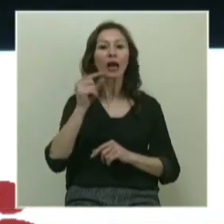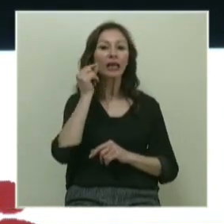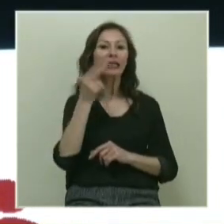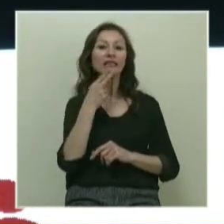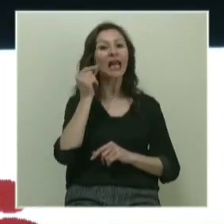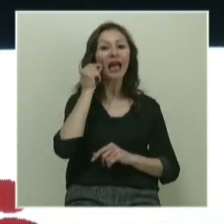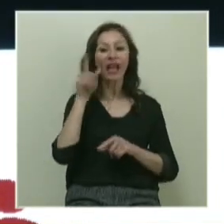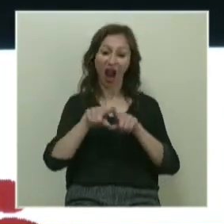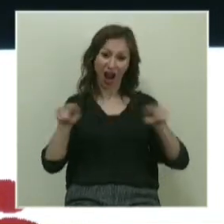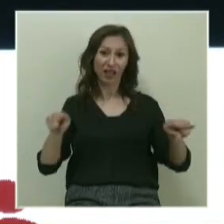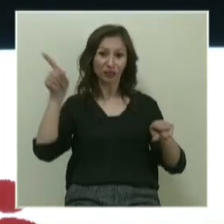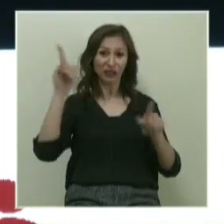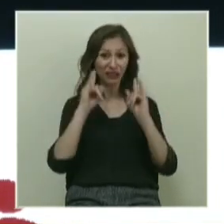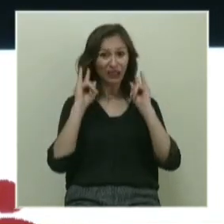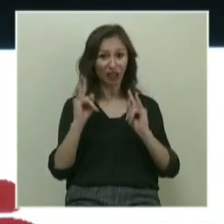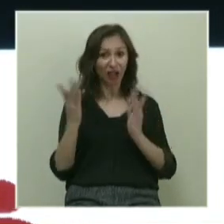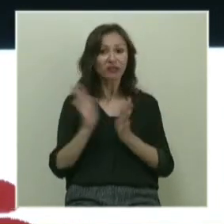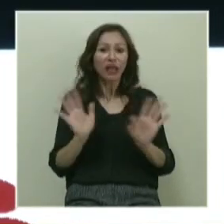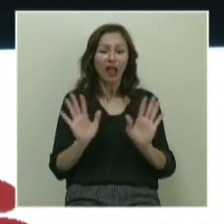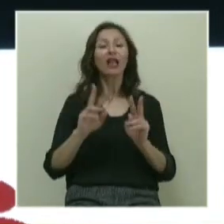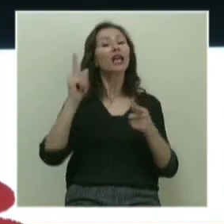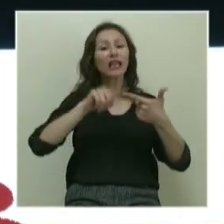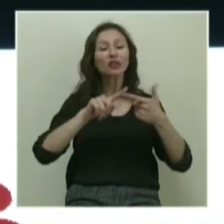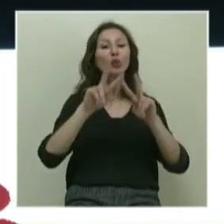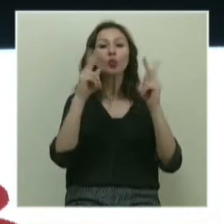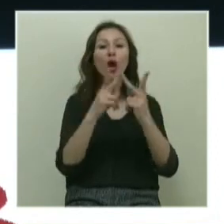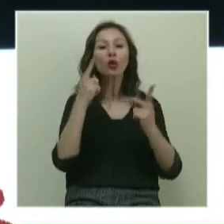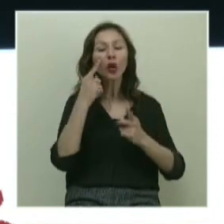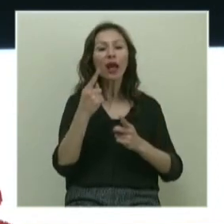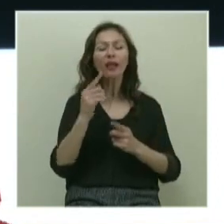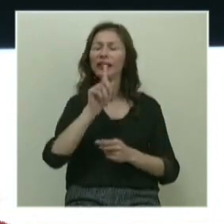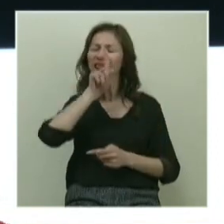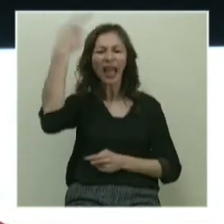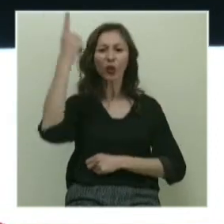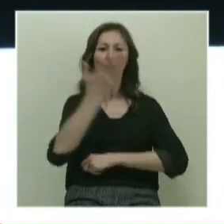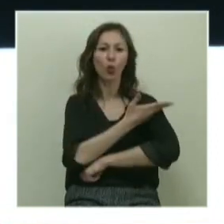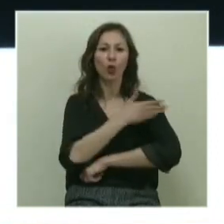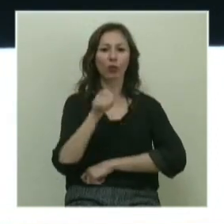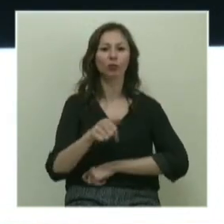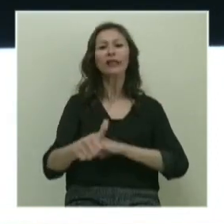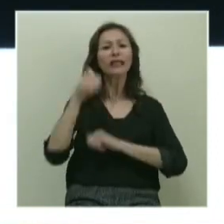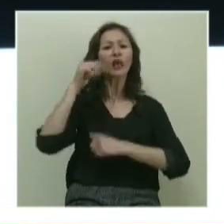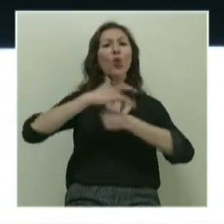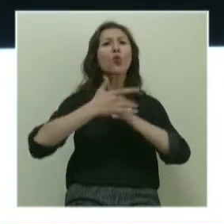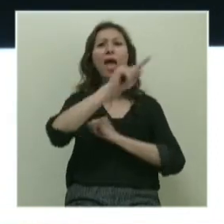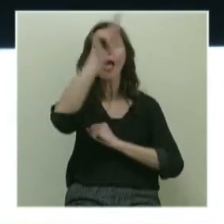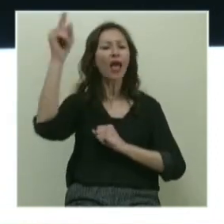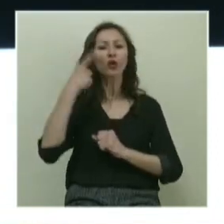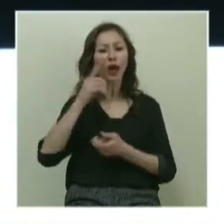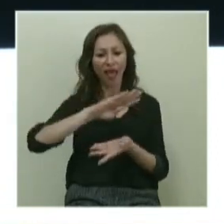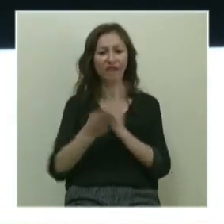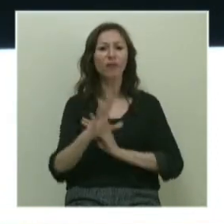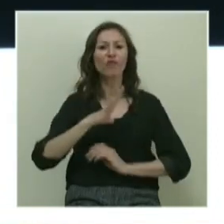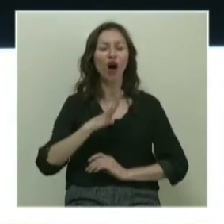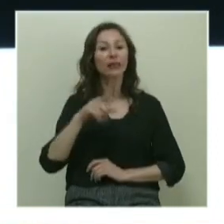yatıyorlar, öyle doğuyorsunuz. İkincisi de dünya üzerinde evrim olmayan tek ülke burası. Dünyanın geri kalan her yerinde evrim var.